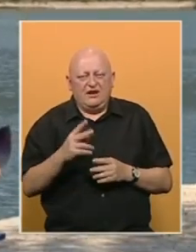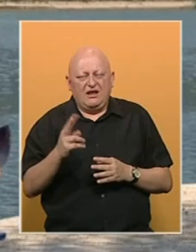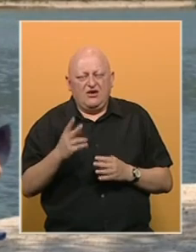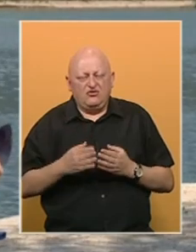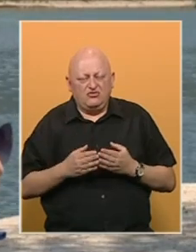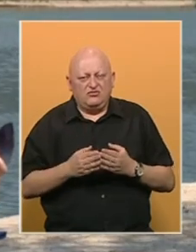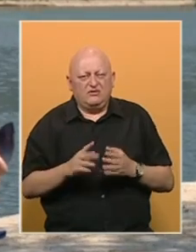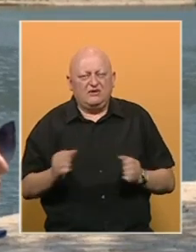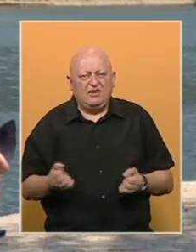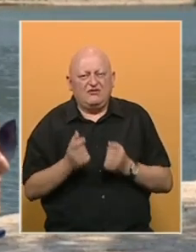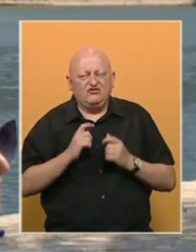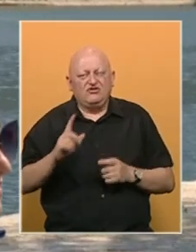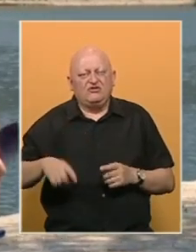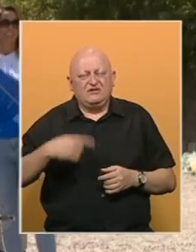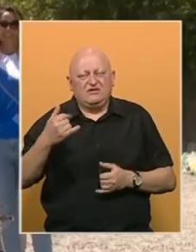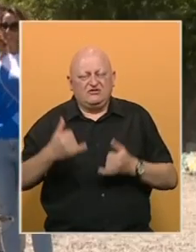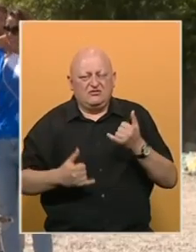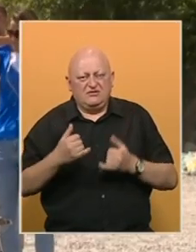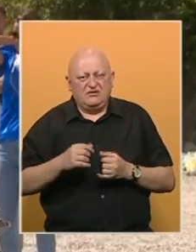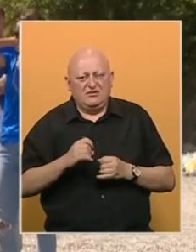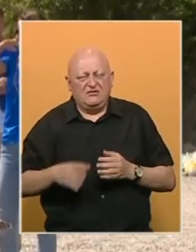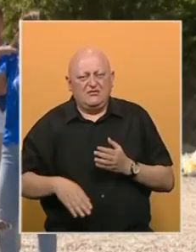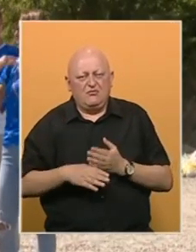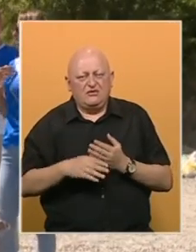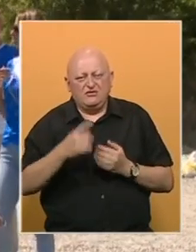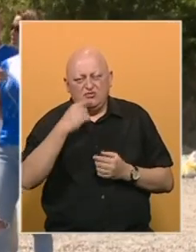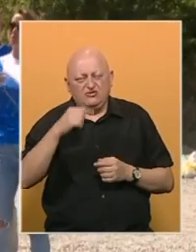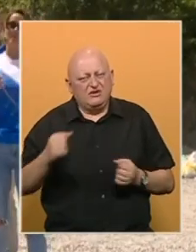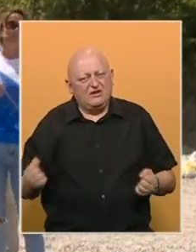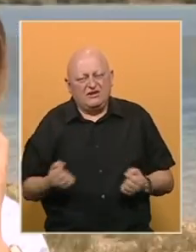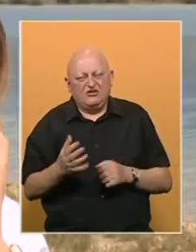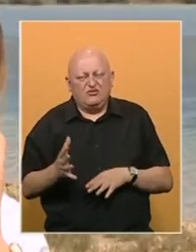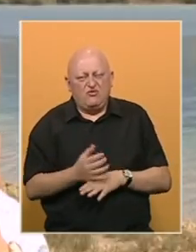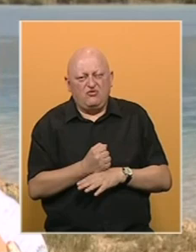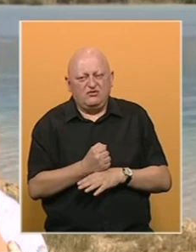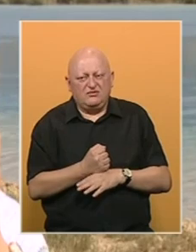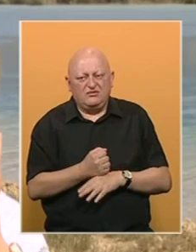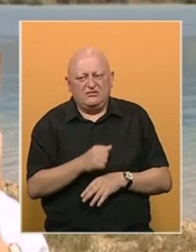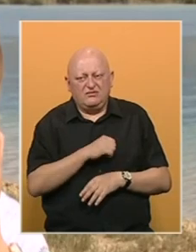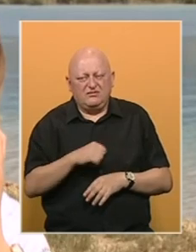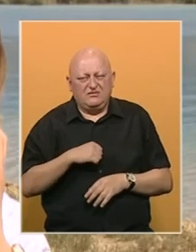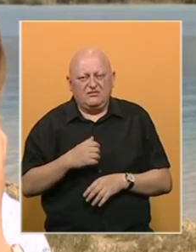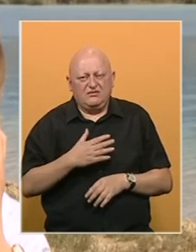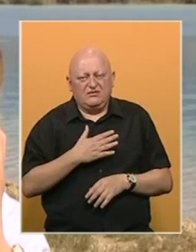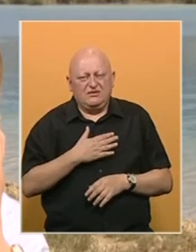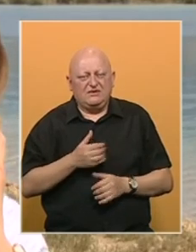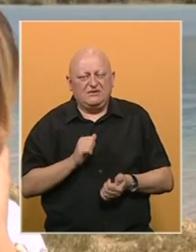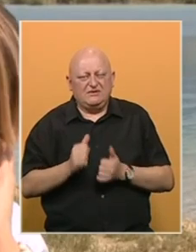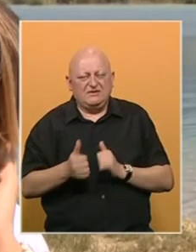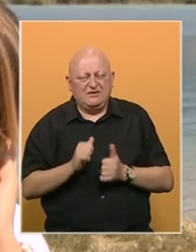lađarice već jedva čekaju sljedeću utrku. Bez potpore dečke ju kažu teško da bi uspjele. Sam od sebe sport,